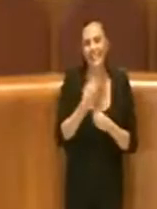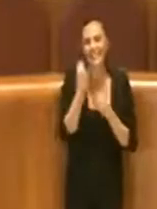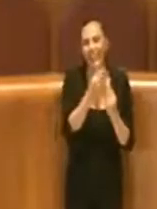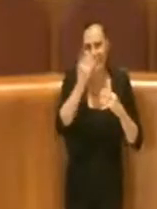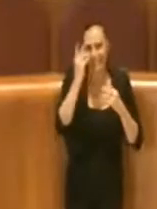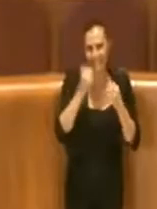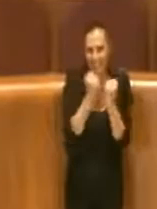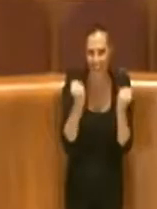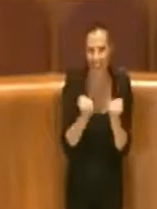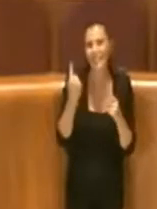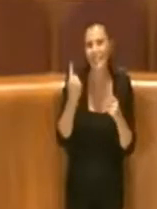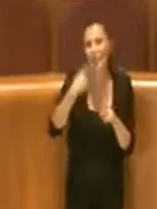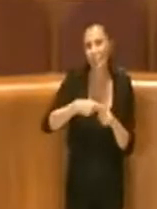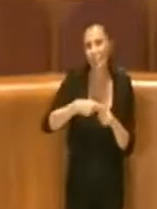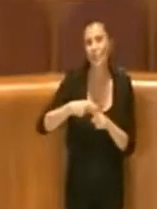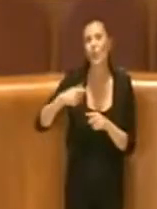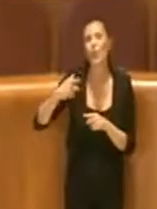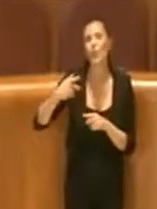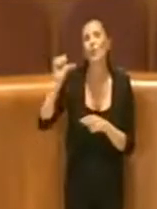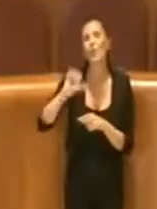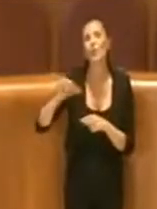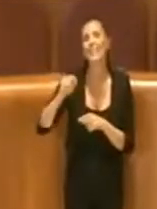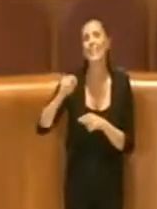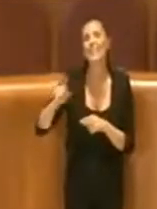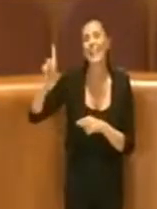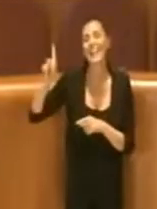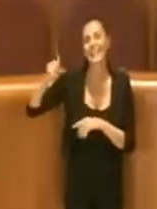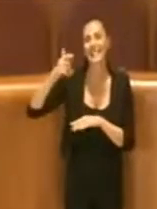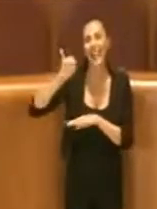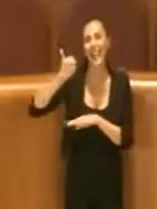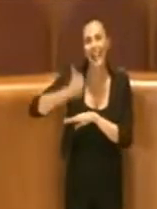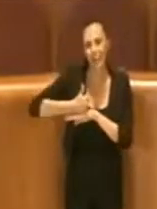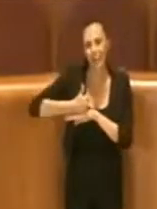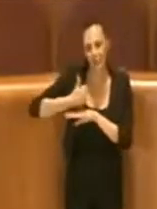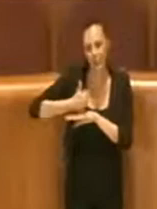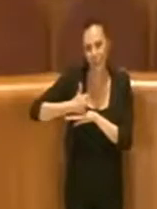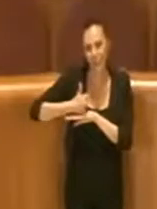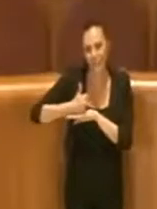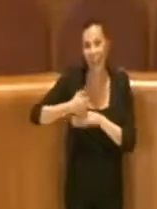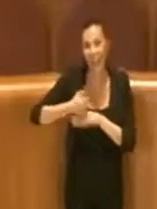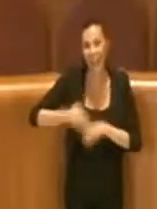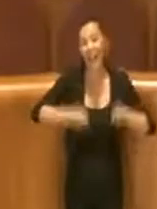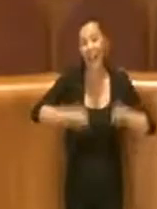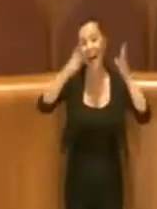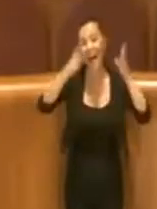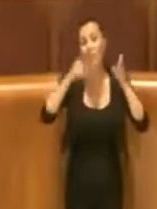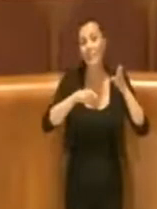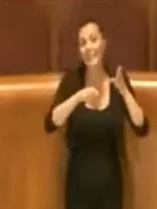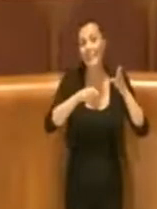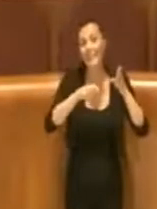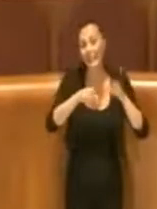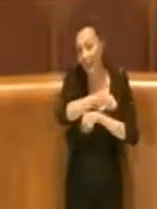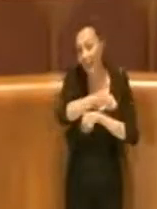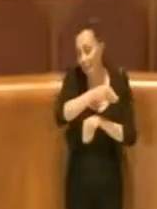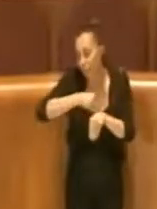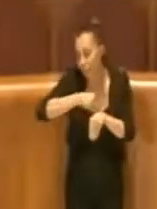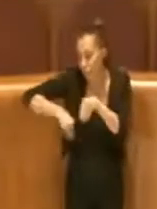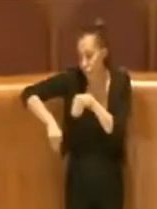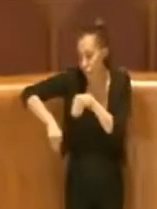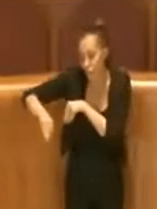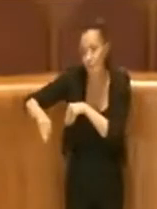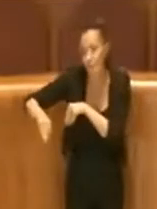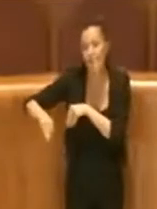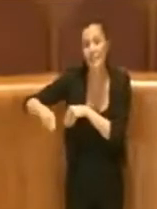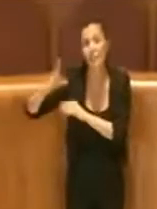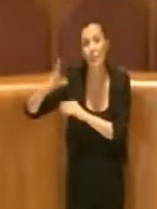prescrizioni dalla sovrintendenza capitolina per come la cabina stessa dovrà essere realizzata. Quindi sarà un